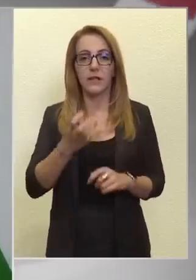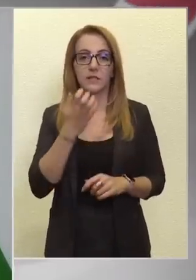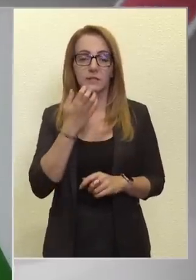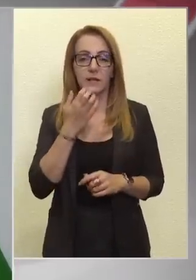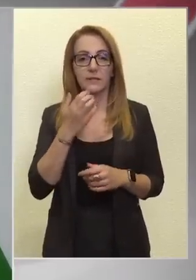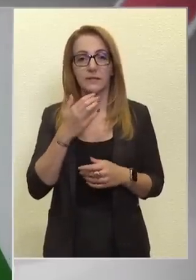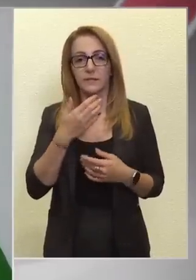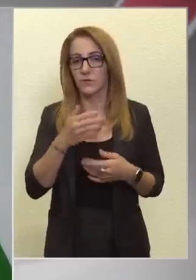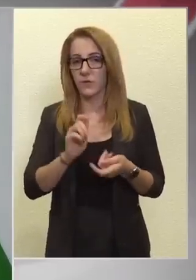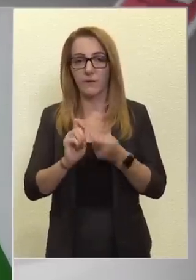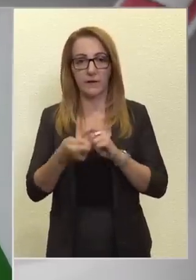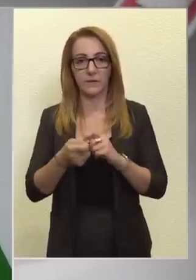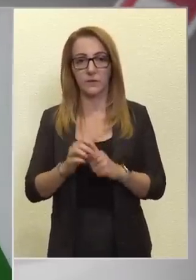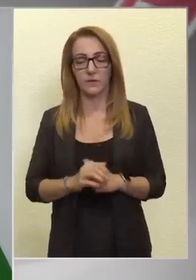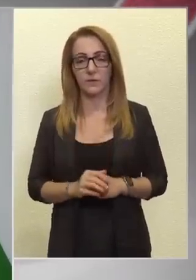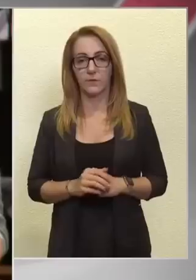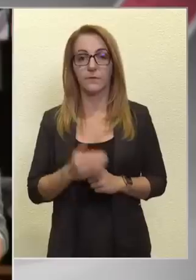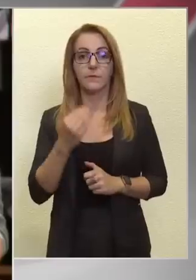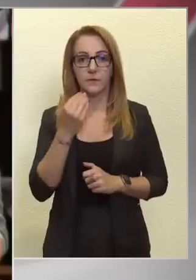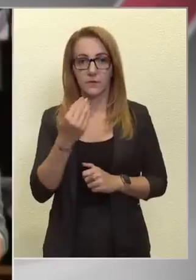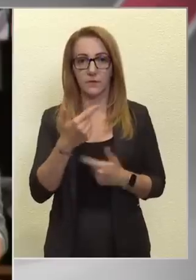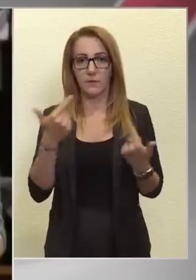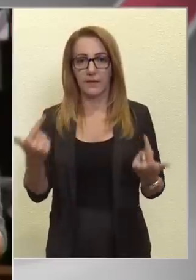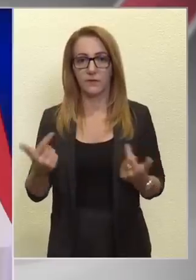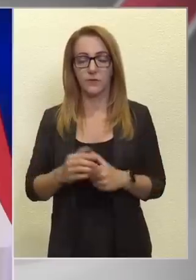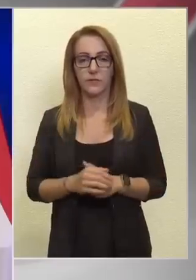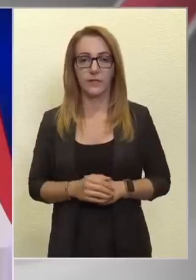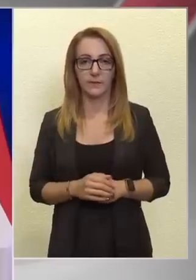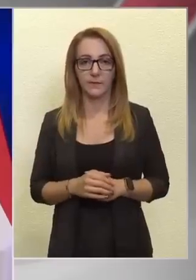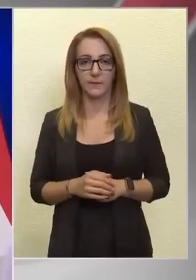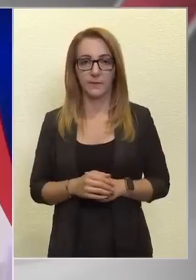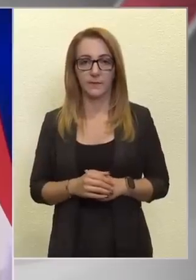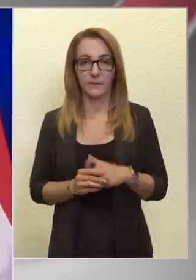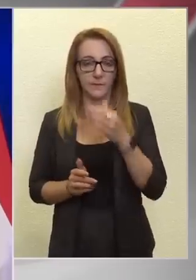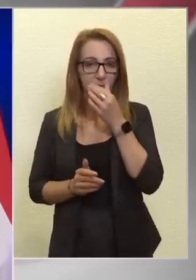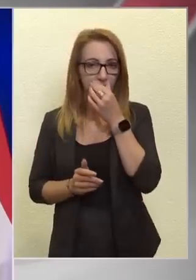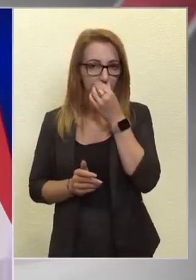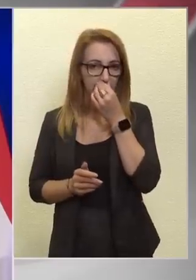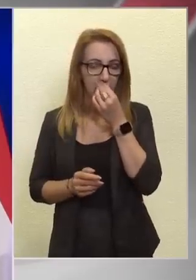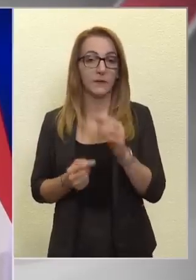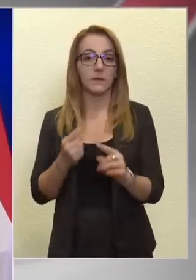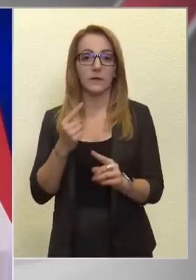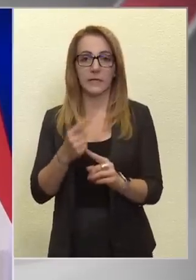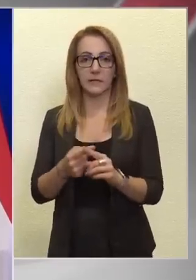szándékunk sem változott. Köszönöm a lehetőséget. Index.